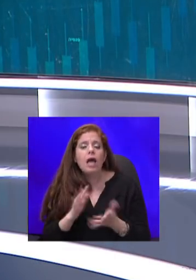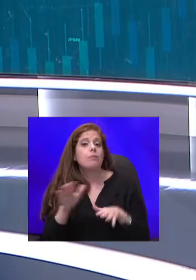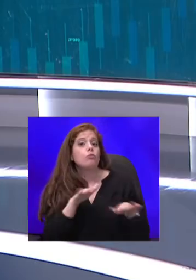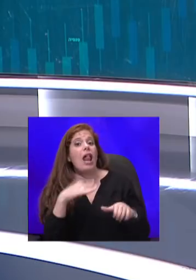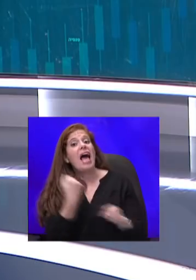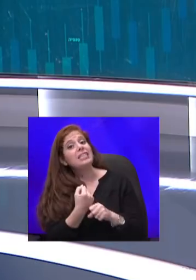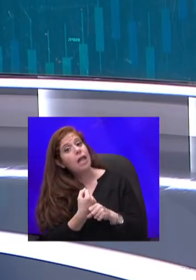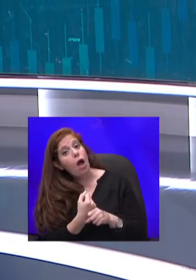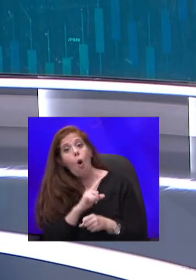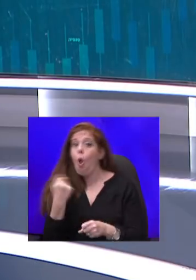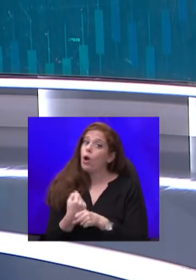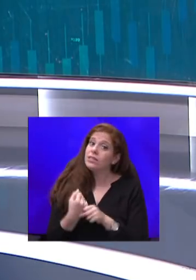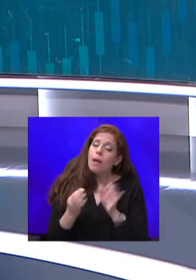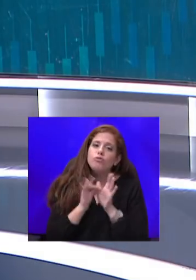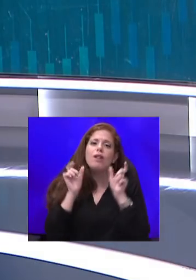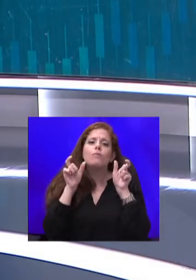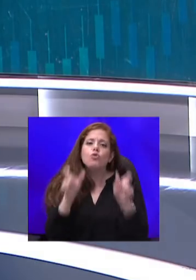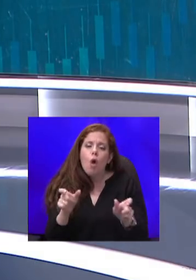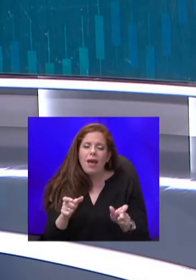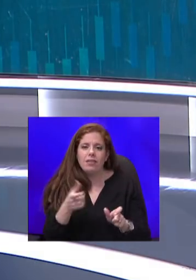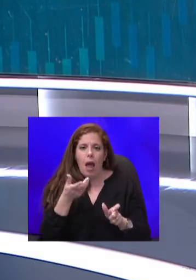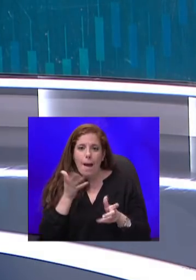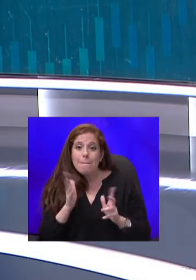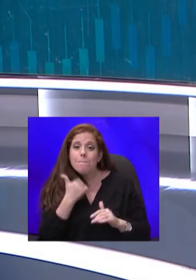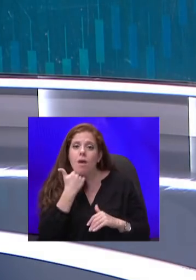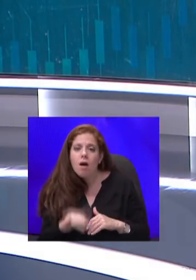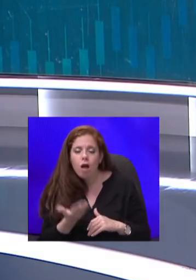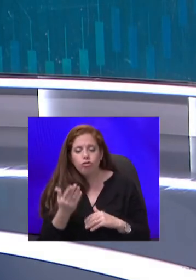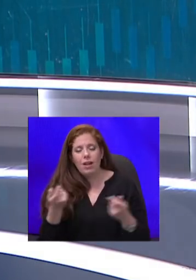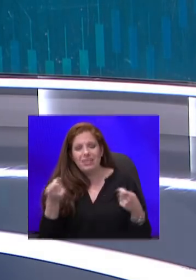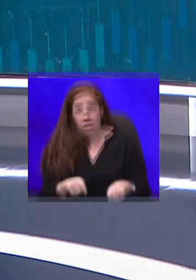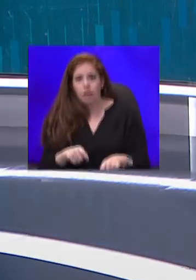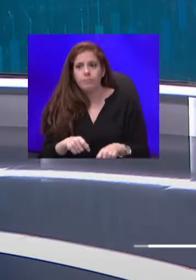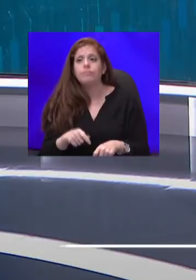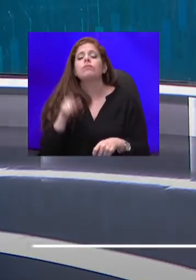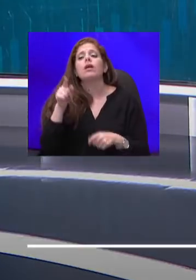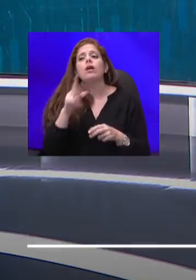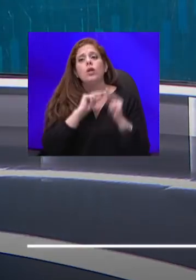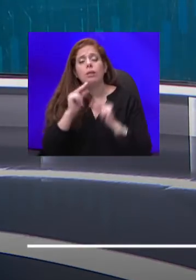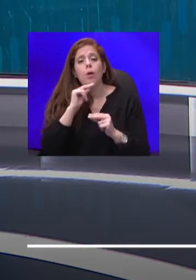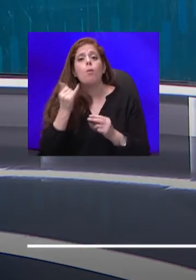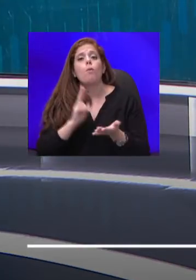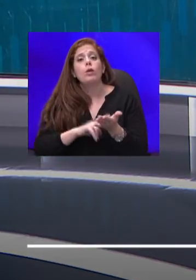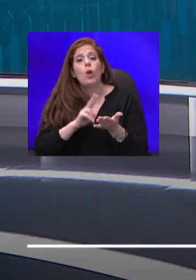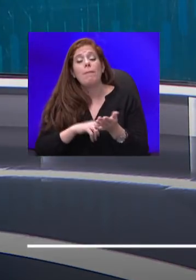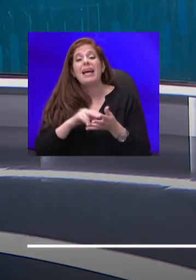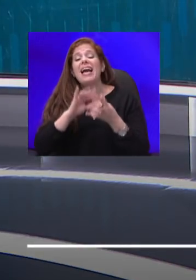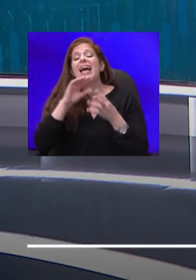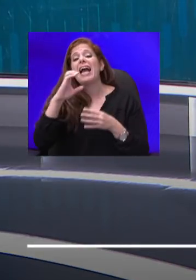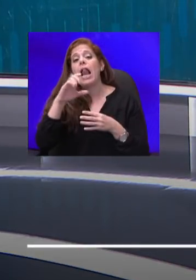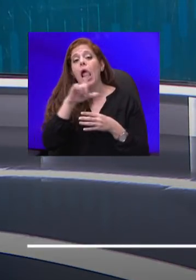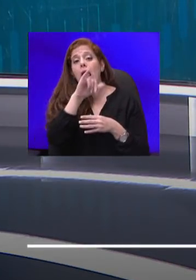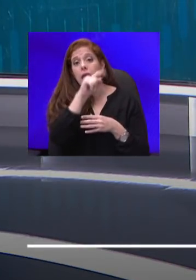את החמרת הסגל? היום בתוכנית נהיה עם מנכל קופת חולים כללית, הקופה הגדולה בישראל, שיספר לנו איך קופות החולים הולכות לחסן אותנו